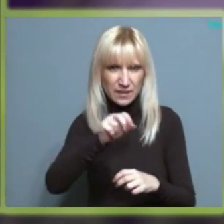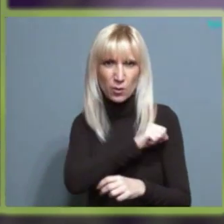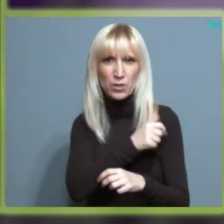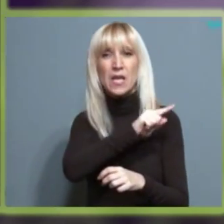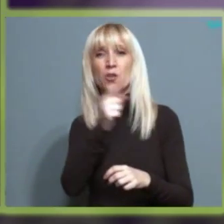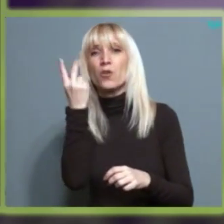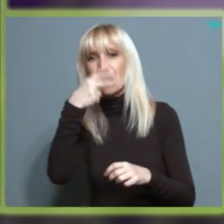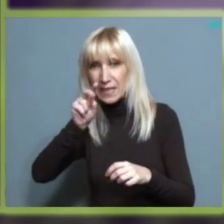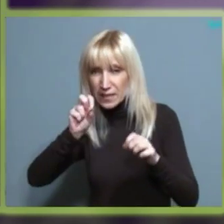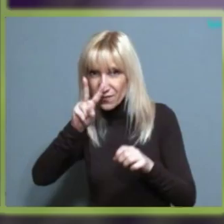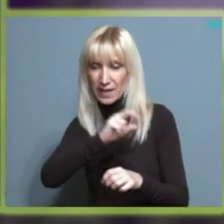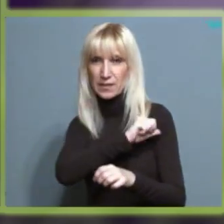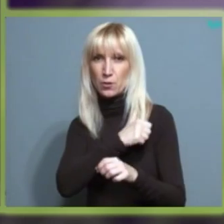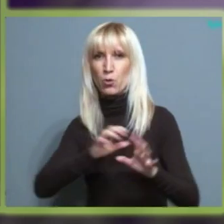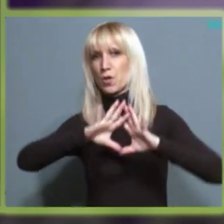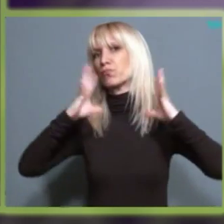i Evropi.